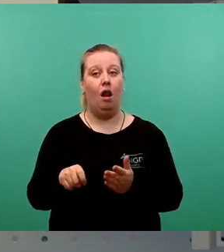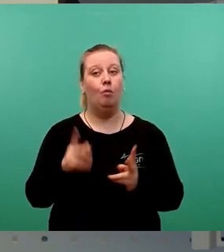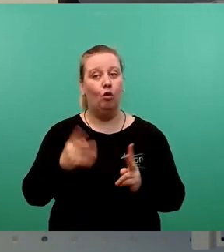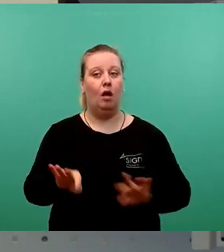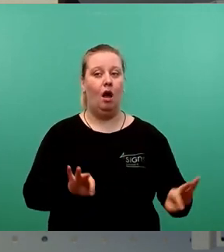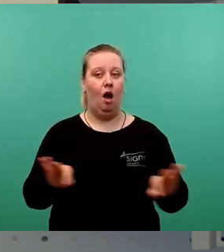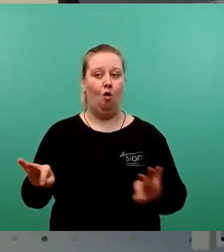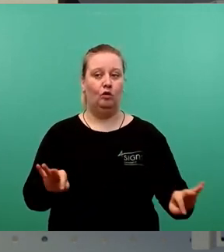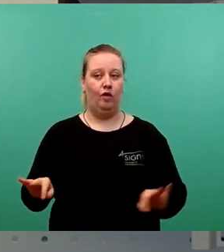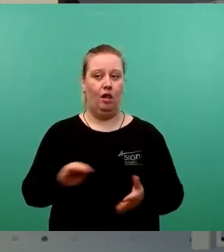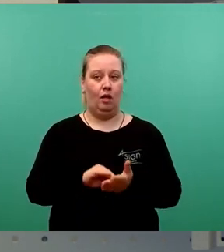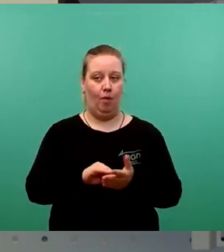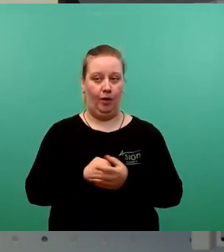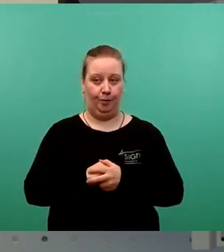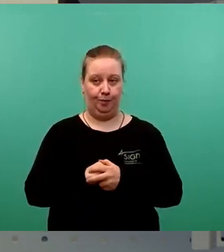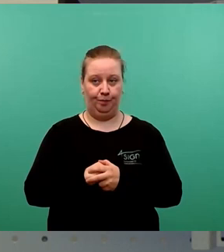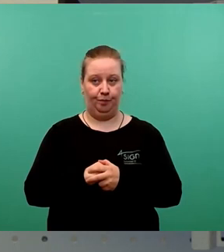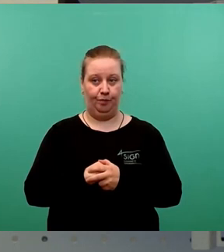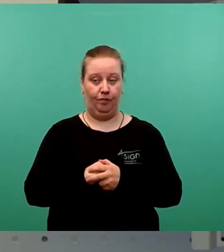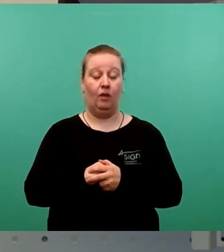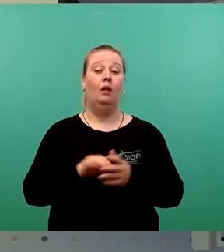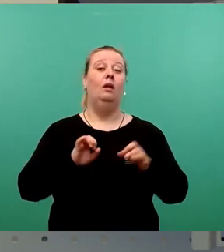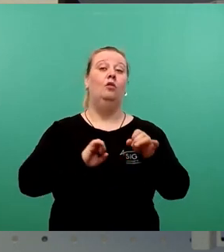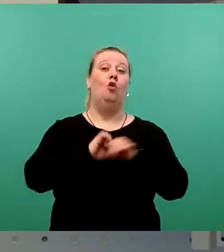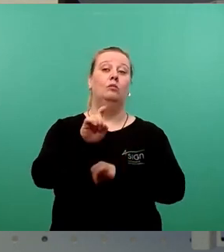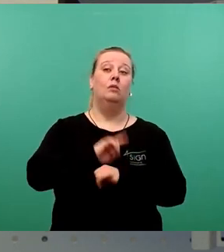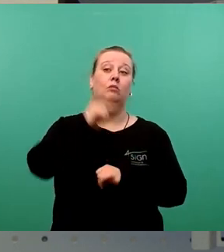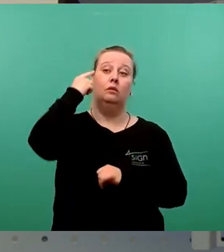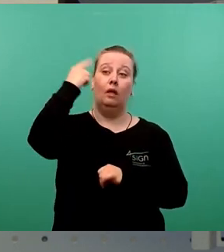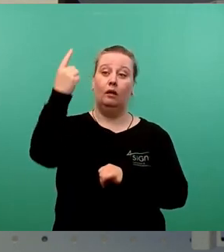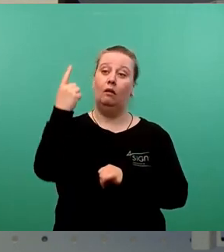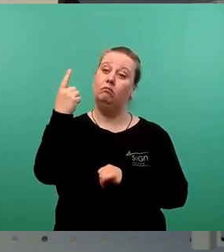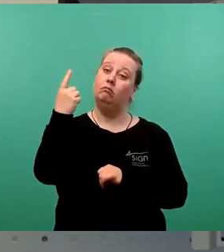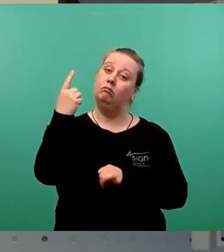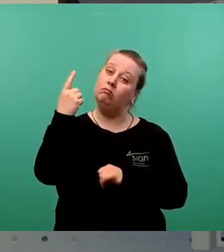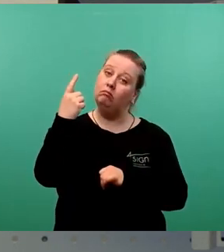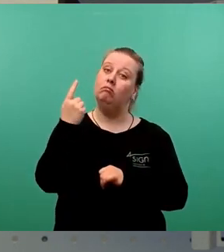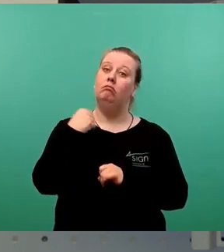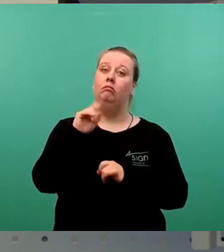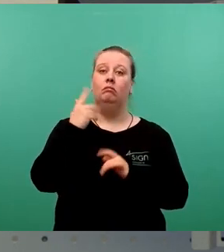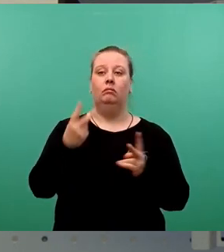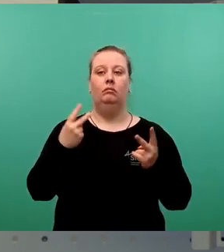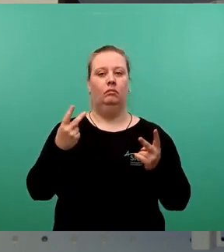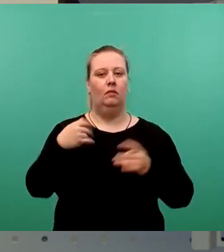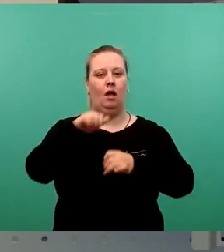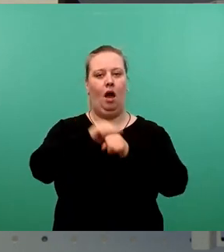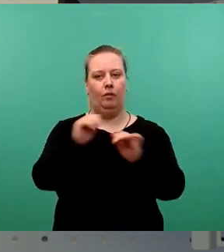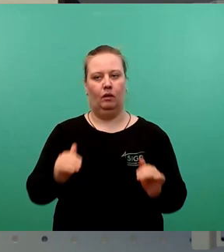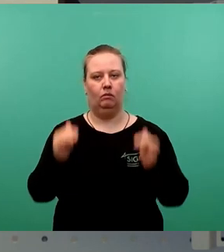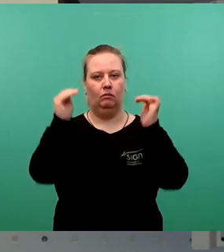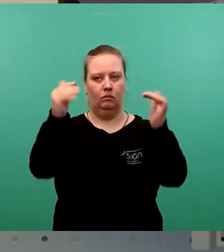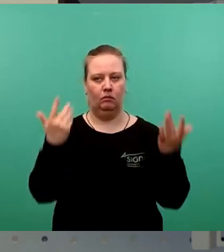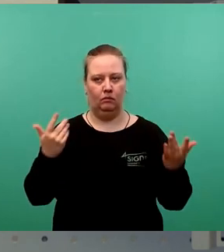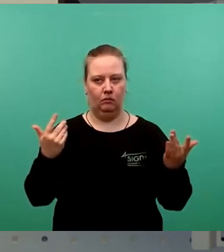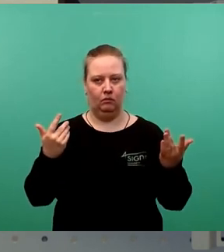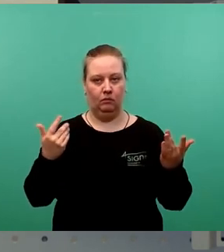gekennzeichnet ist. Außerdem bin ich der Meinung, dass dies durchaus auch eine Aufwertung dieses Amtes darstellt. Denn wenn Sie